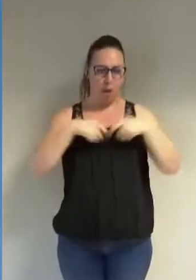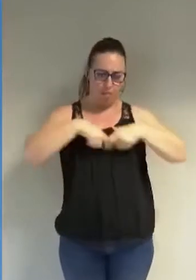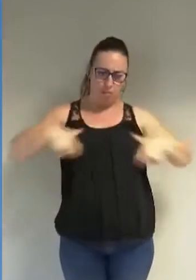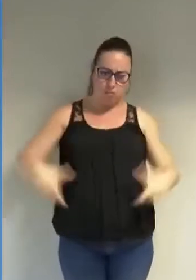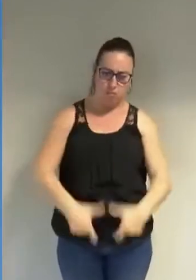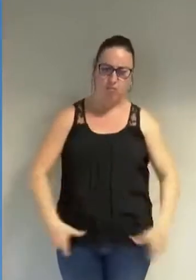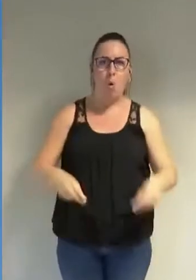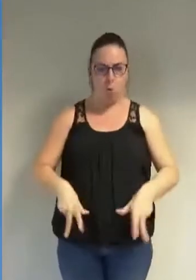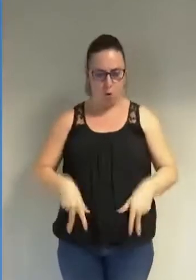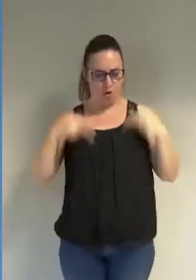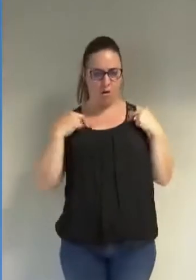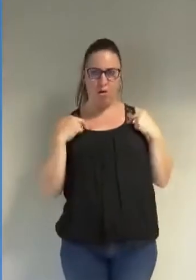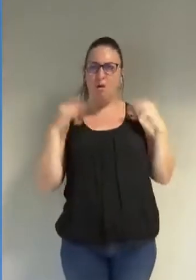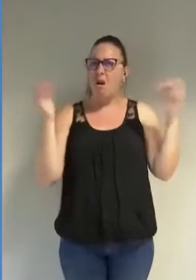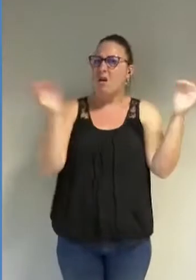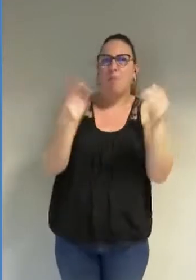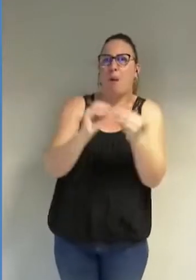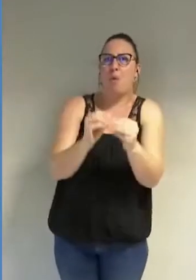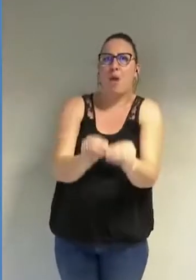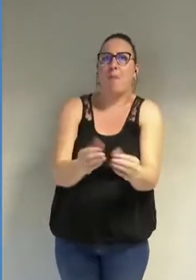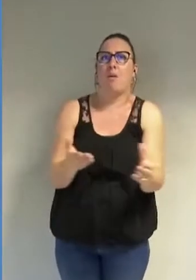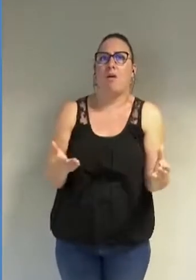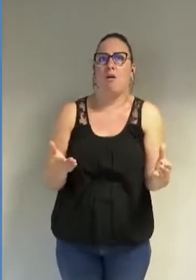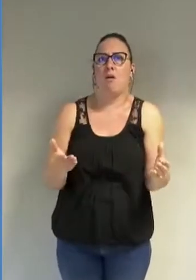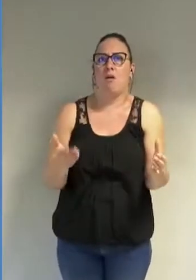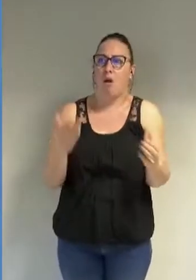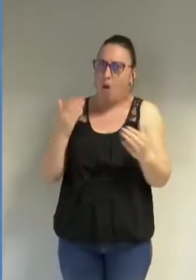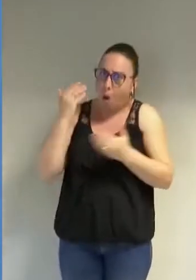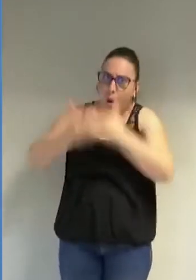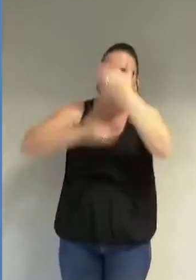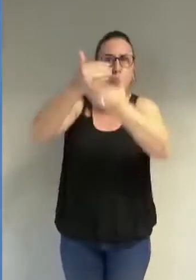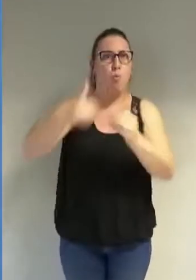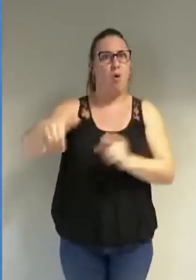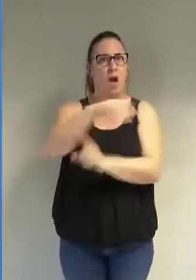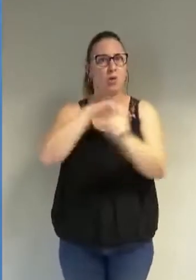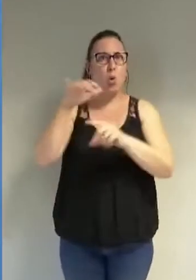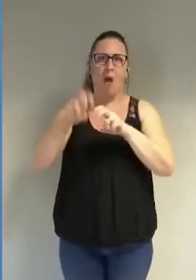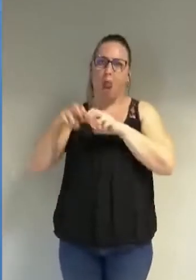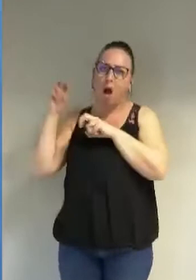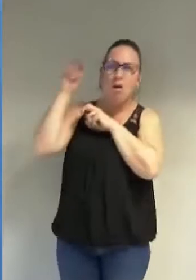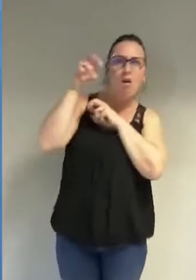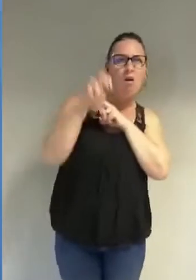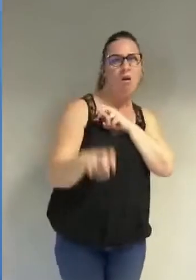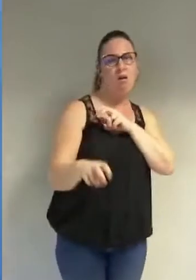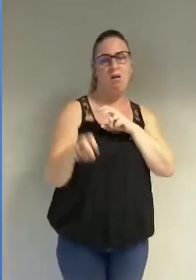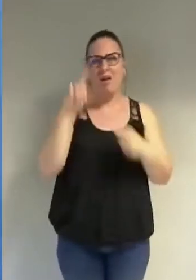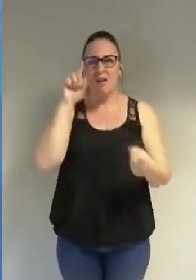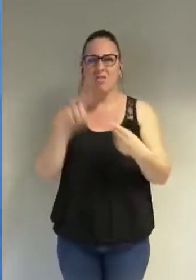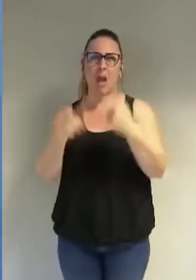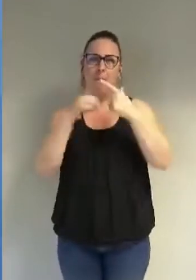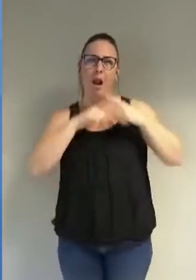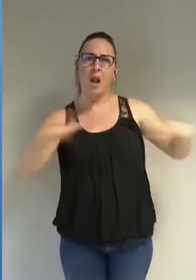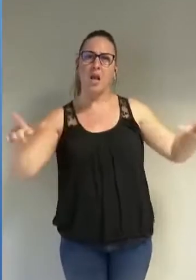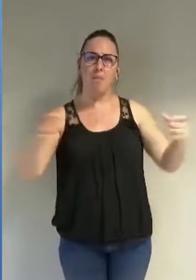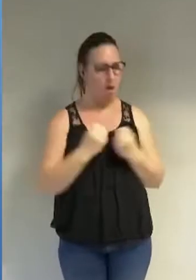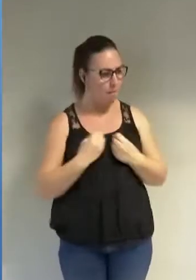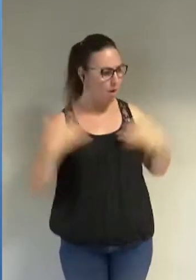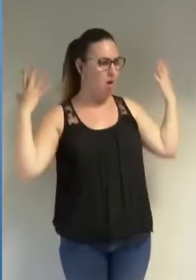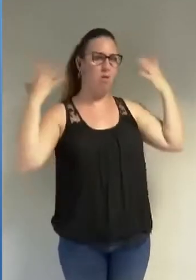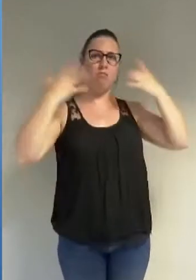de bain. c'est un grand progrès social et de liberté et d'émancipation.